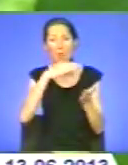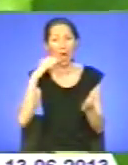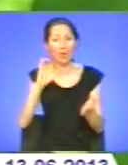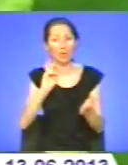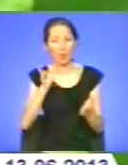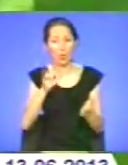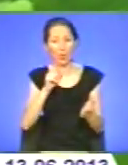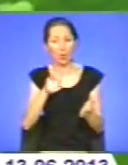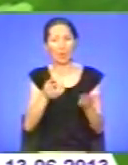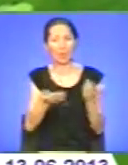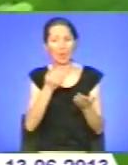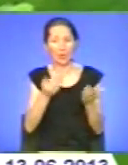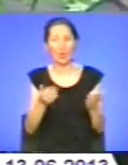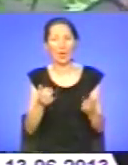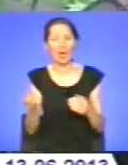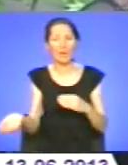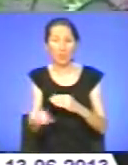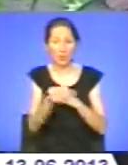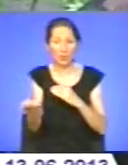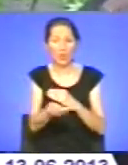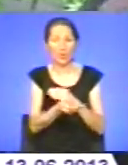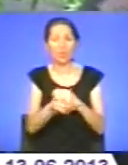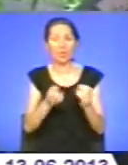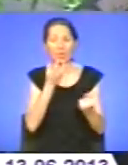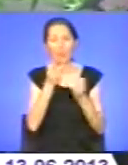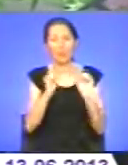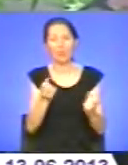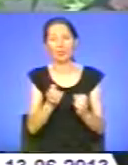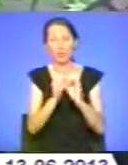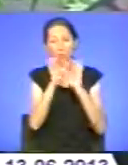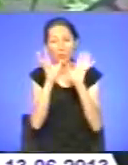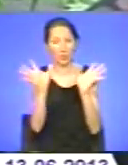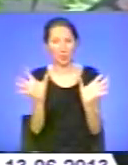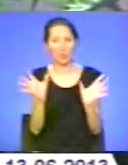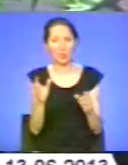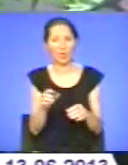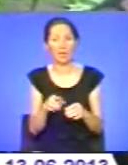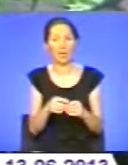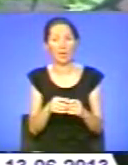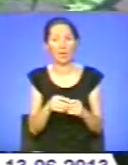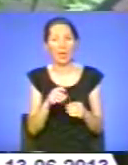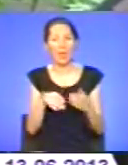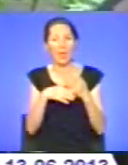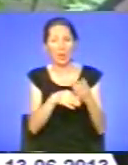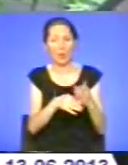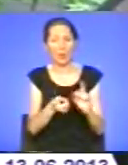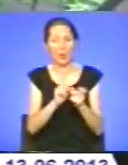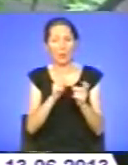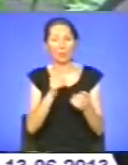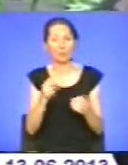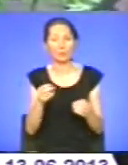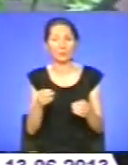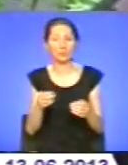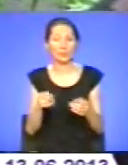розпуститися та утворити насіння. Методами боротьби, основними з цією рослиною, це є механічні методи. Тобто